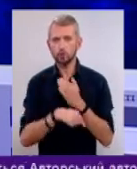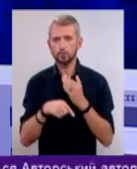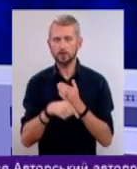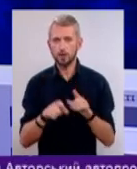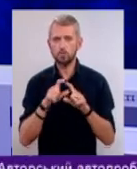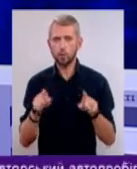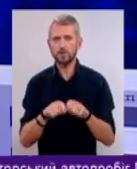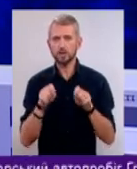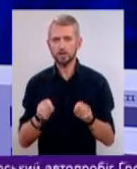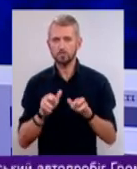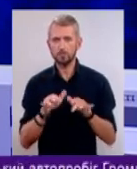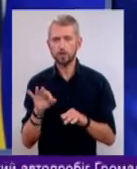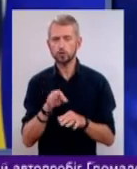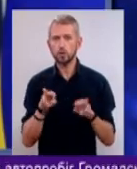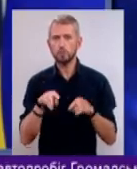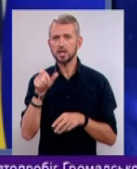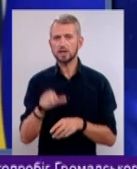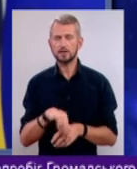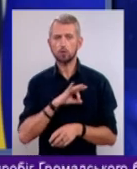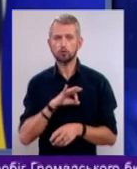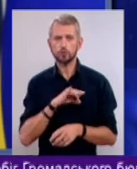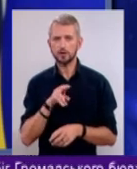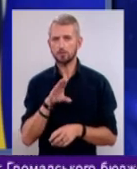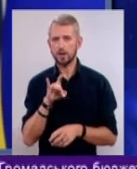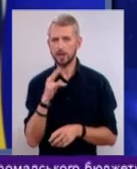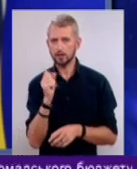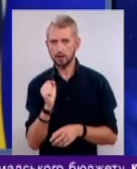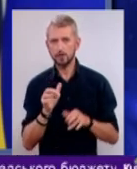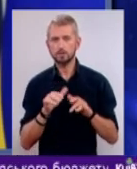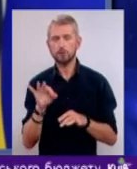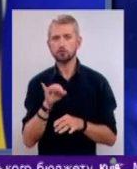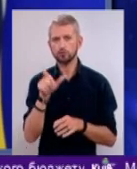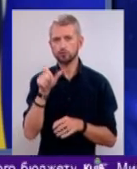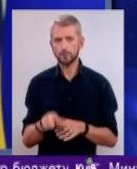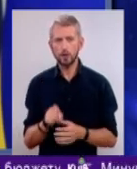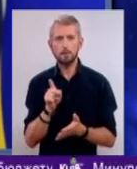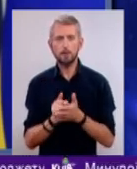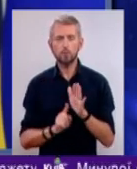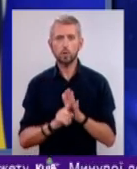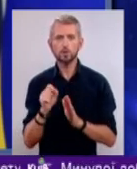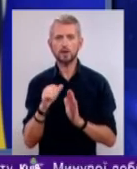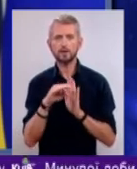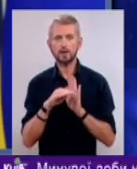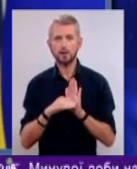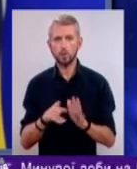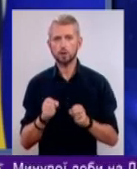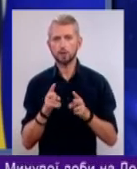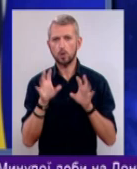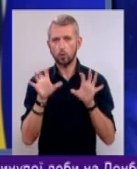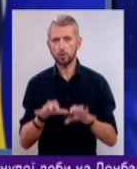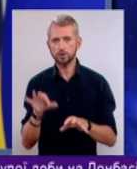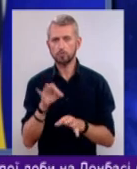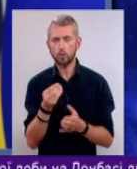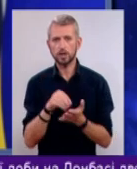відкрити провадження щодо міністра юстиції Павла Петренка. Справу щодо Петренка мають порушити за статтею Кримінального кодексу